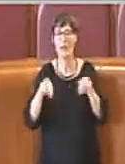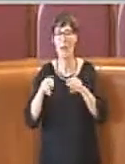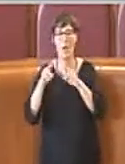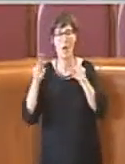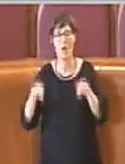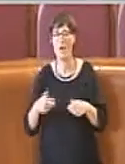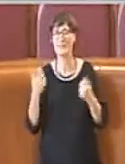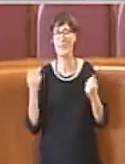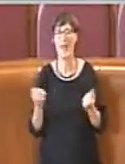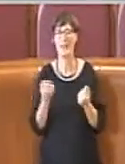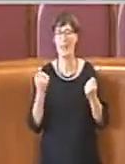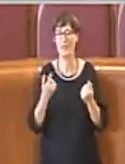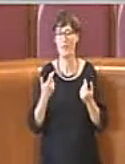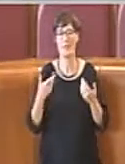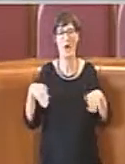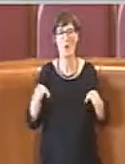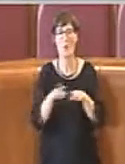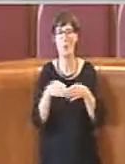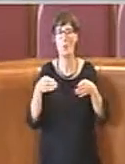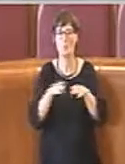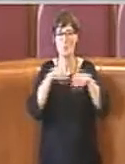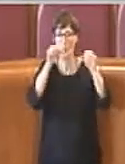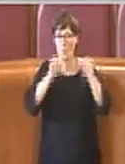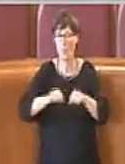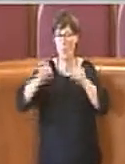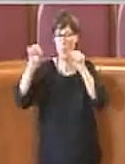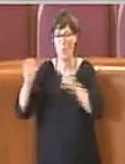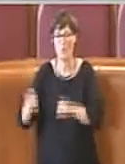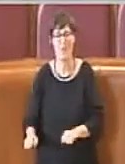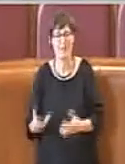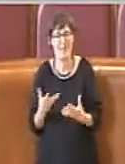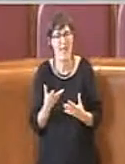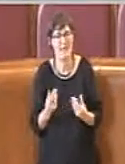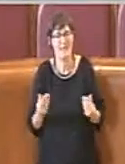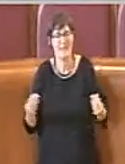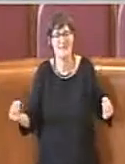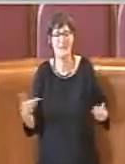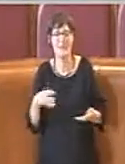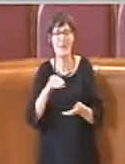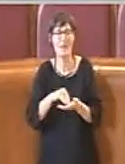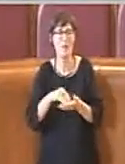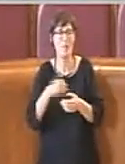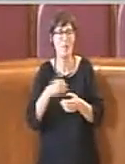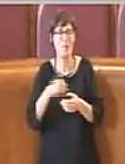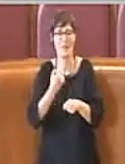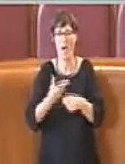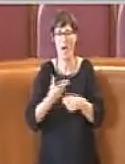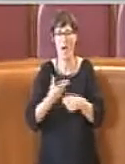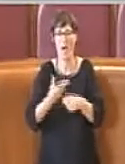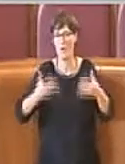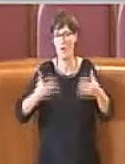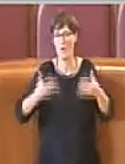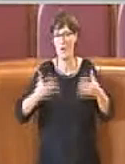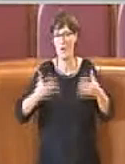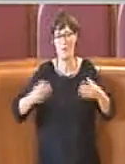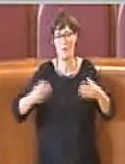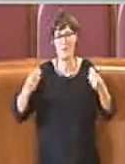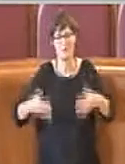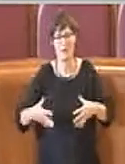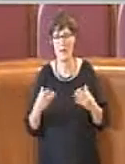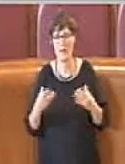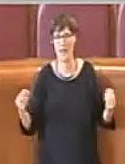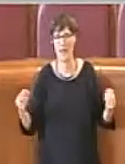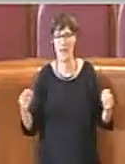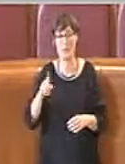lavoro. Questo è un elemento su cui dovrebbero riflettere tutti, anche le associazioni che dovrebbero mettersi